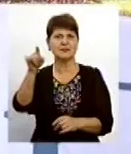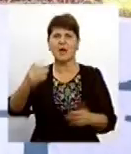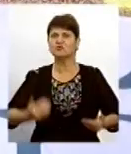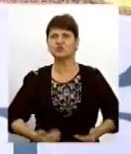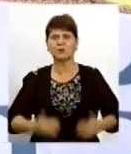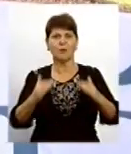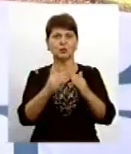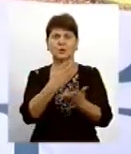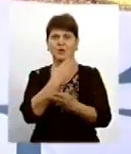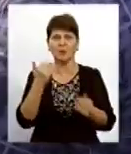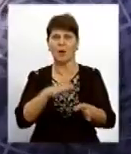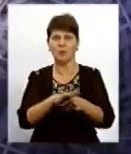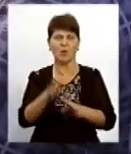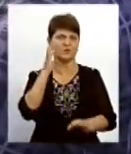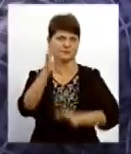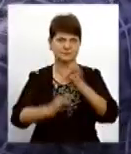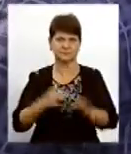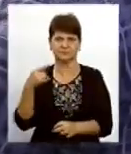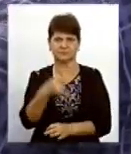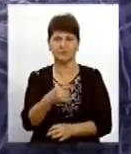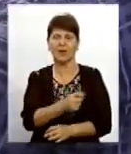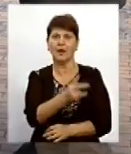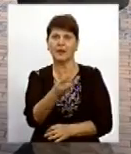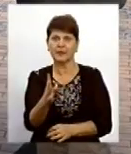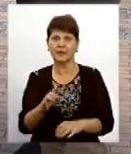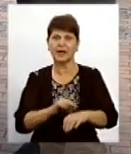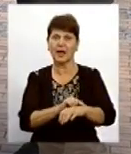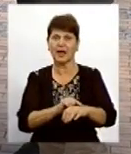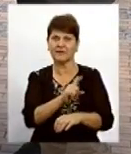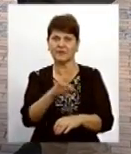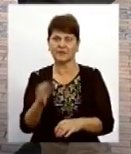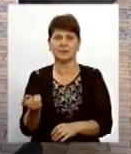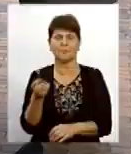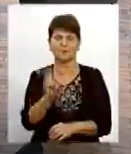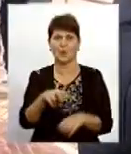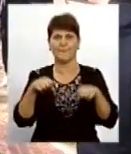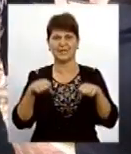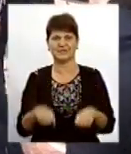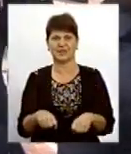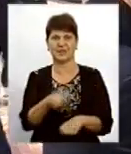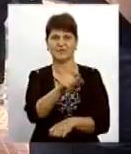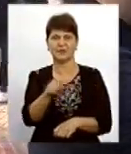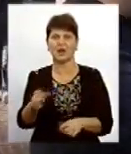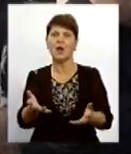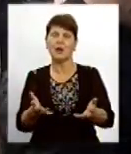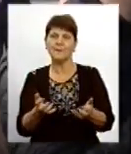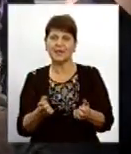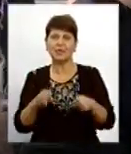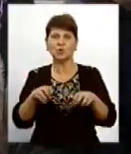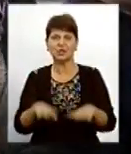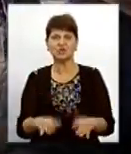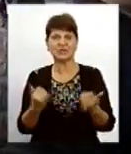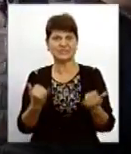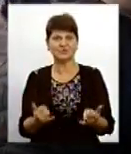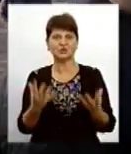повно машин цілодобових. За кілька хвилин до протестувальників виходять представники влади. Принято рішення, що на сьогоднішній день